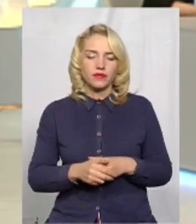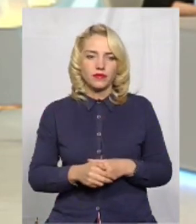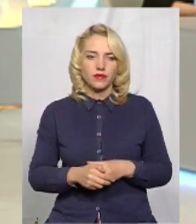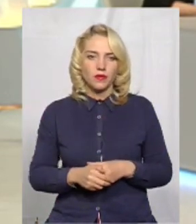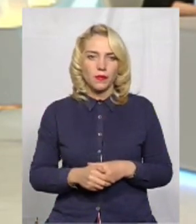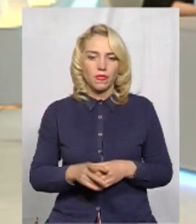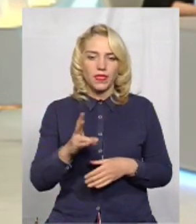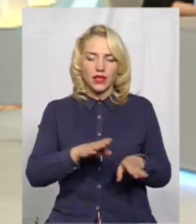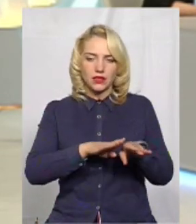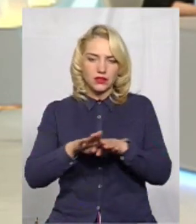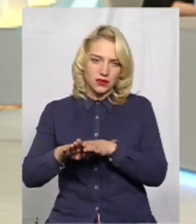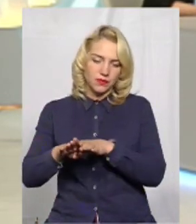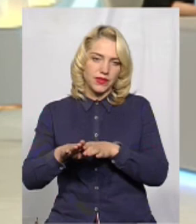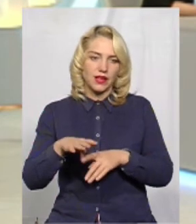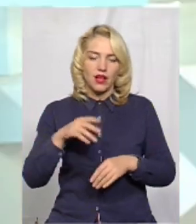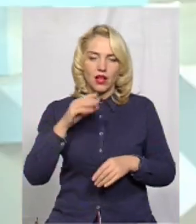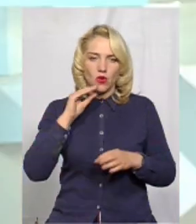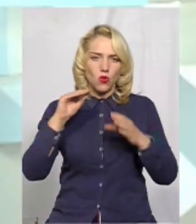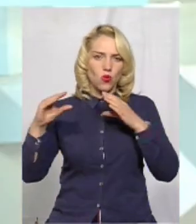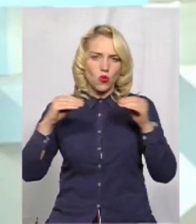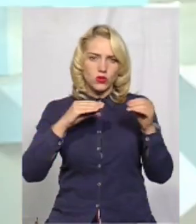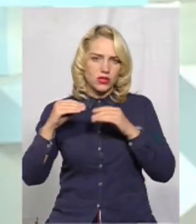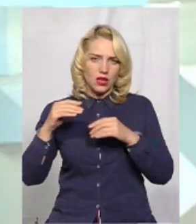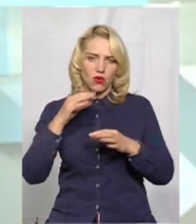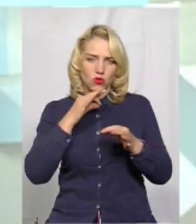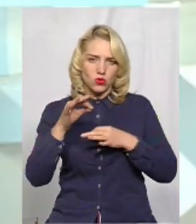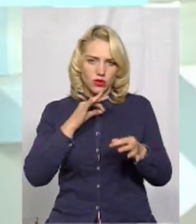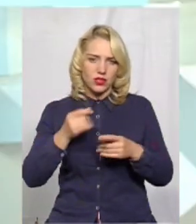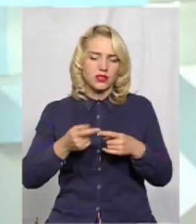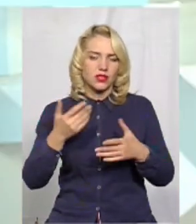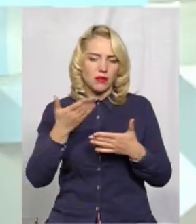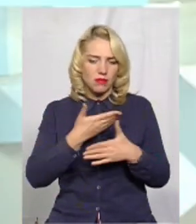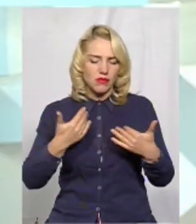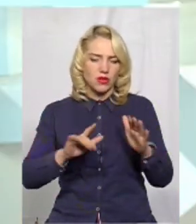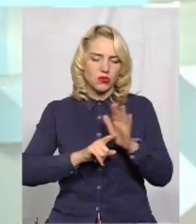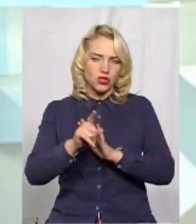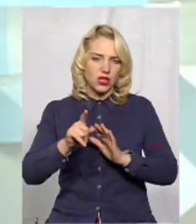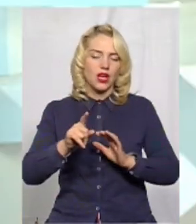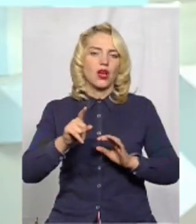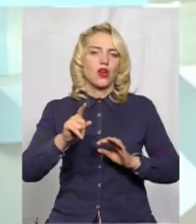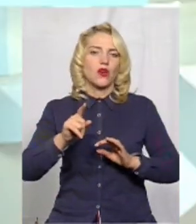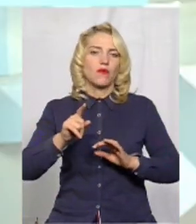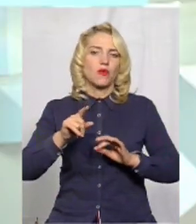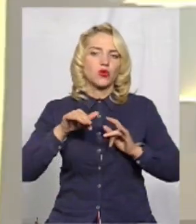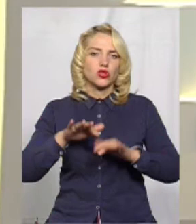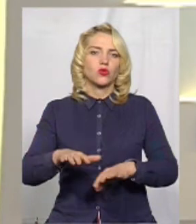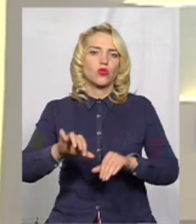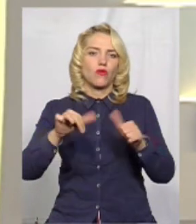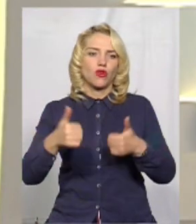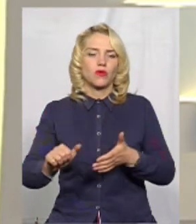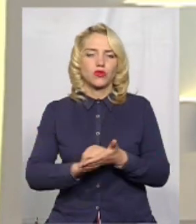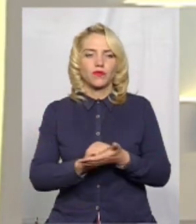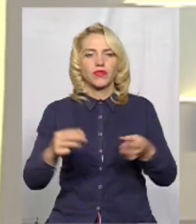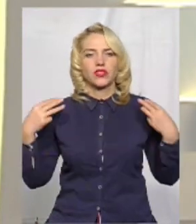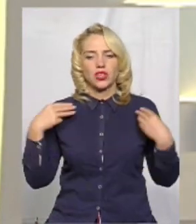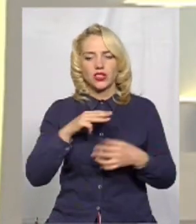на рівні усних консультацій, ми готові вже почати процедуру оформлення документів. От начальник УЖКГ області